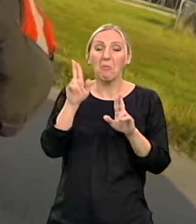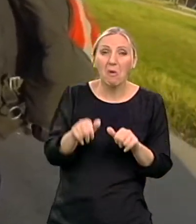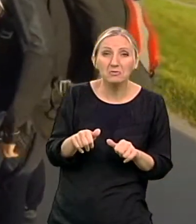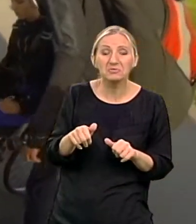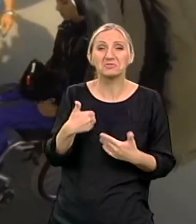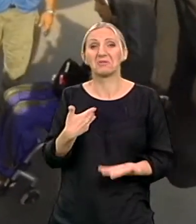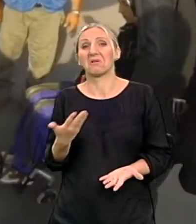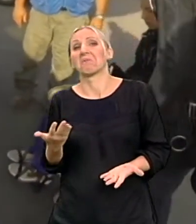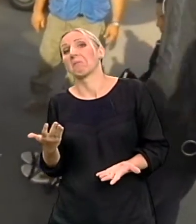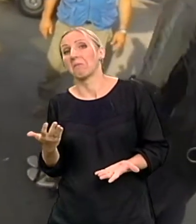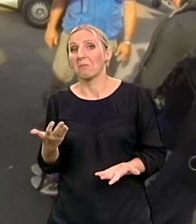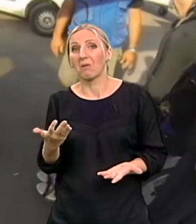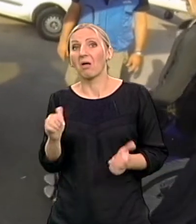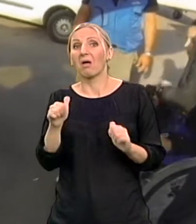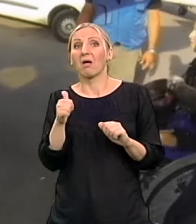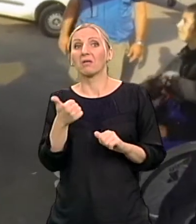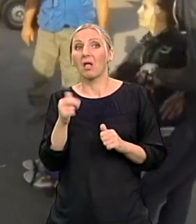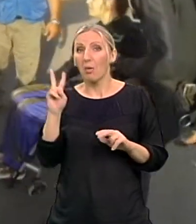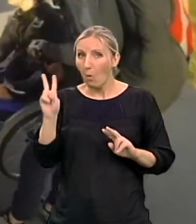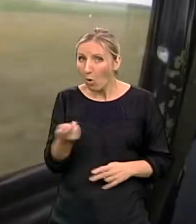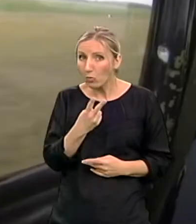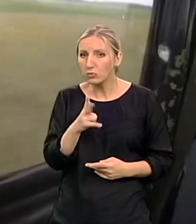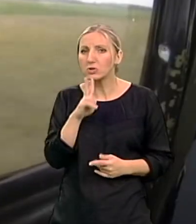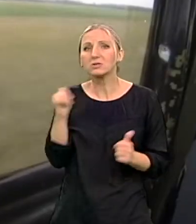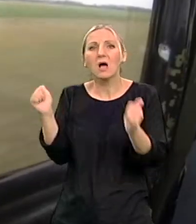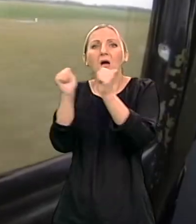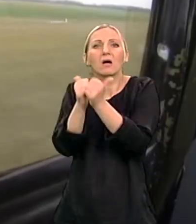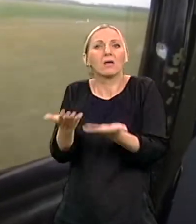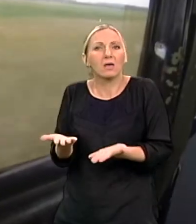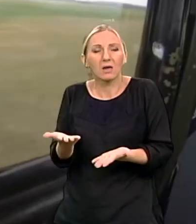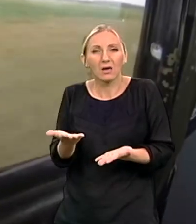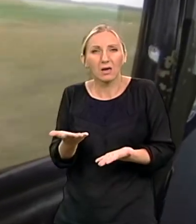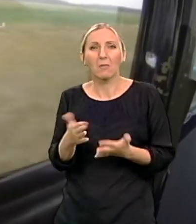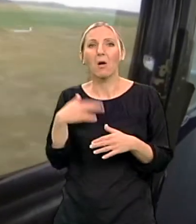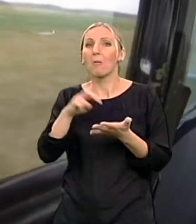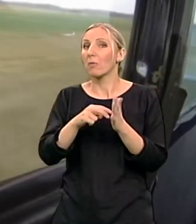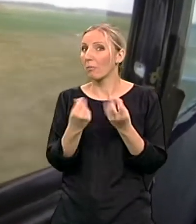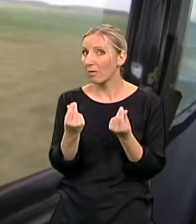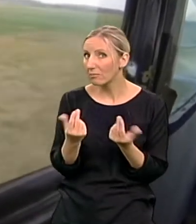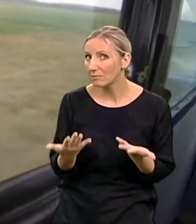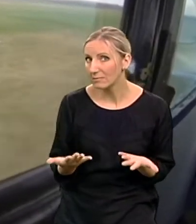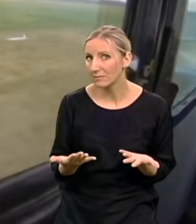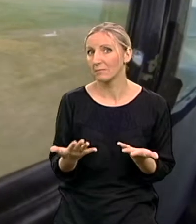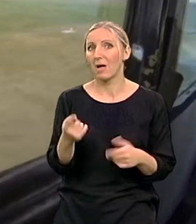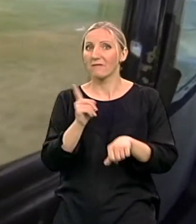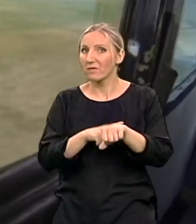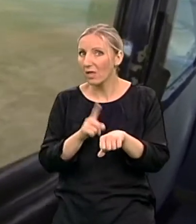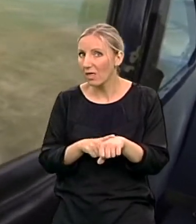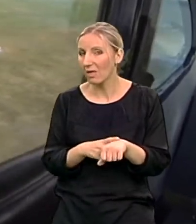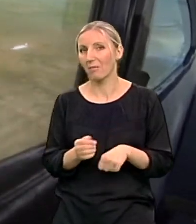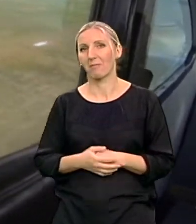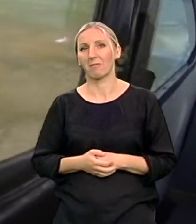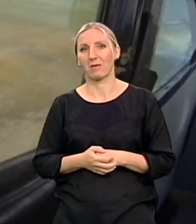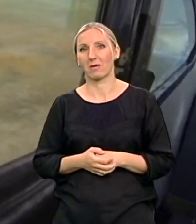li će to, da li uopšte tako nešto moguće, s kim bi to mogao da uradim, pa onda su problemu novčana sredstva, pa vreme. Ja sam imala